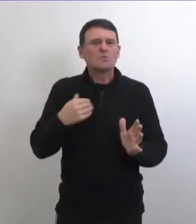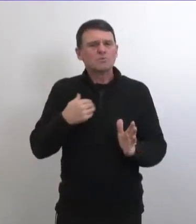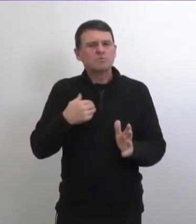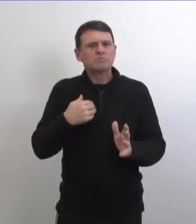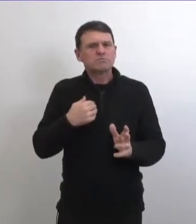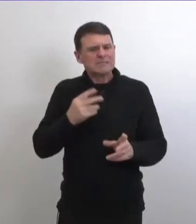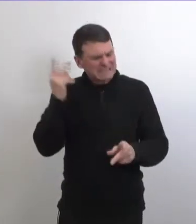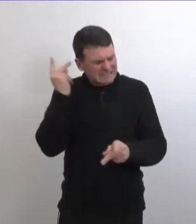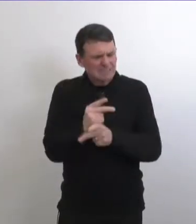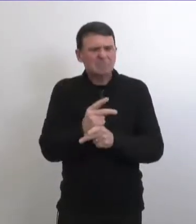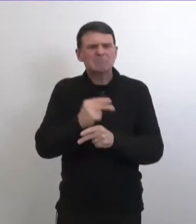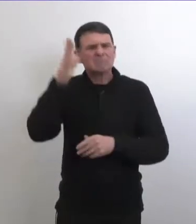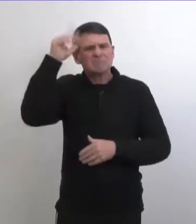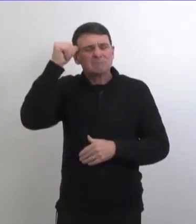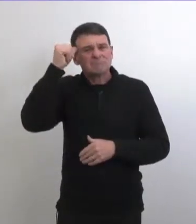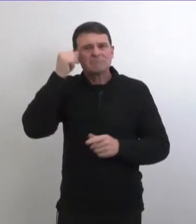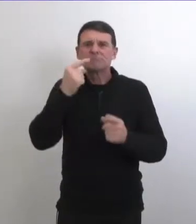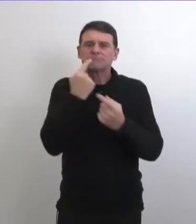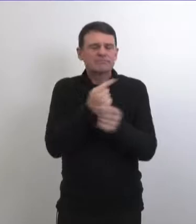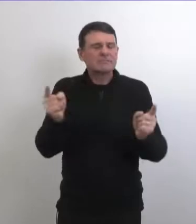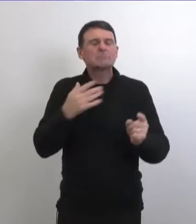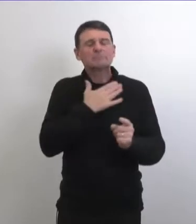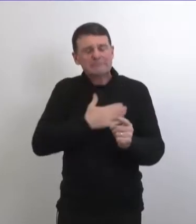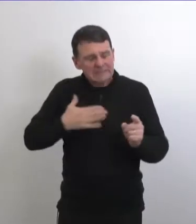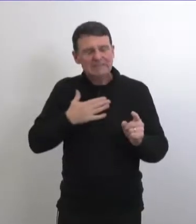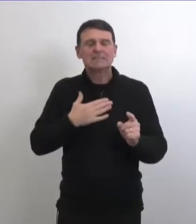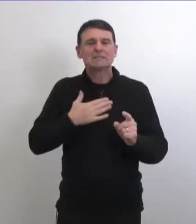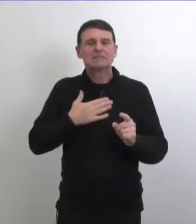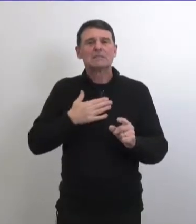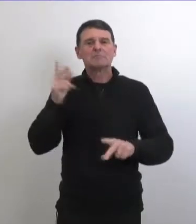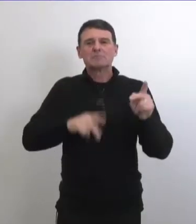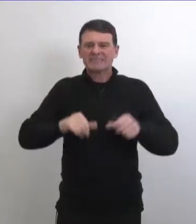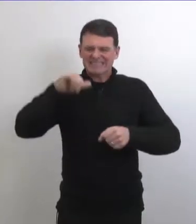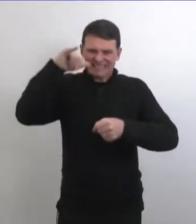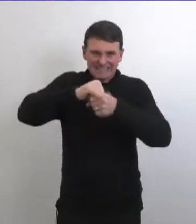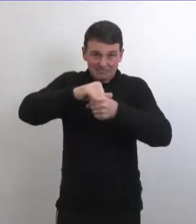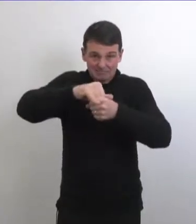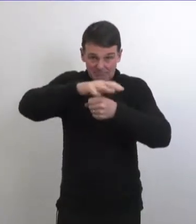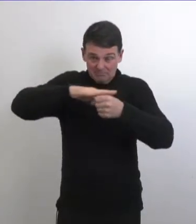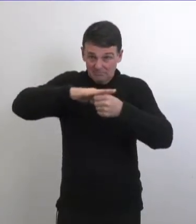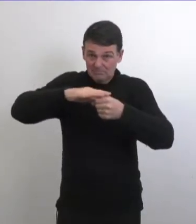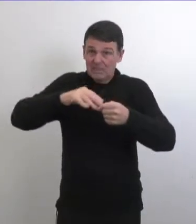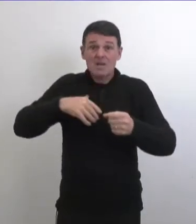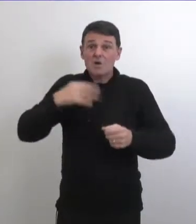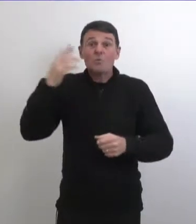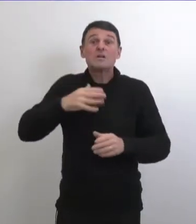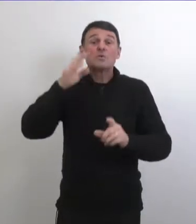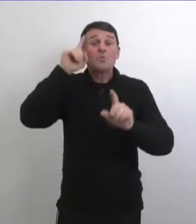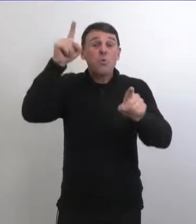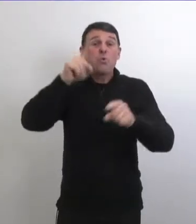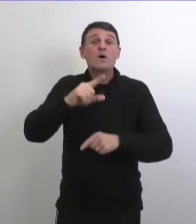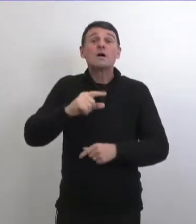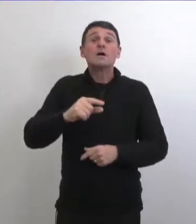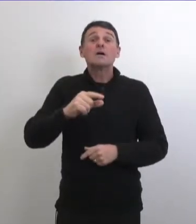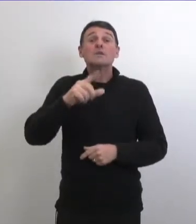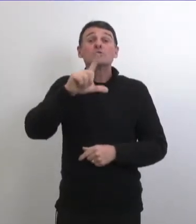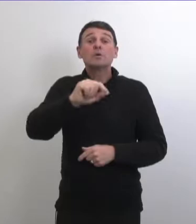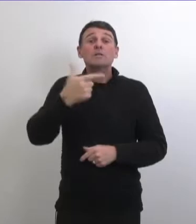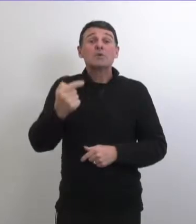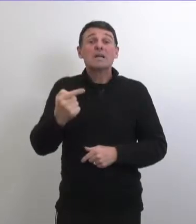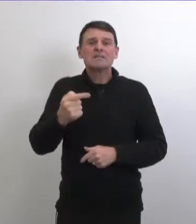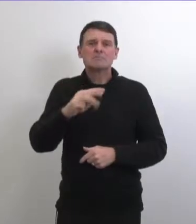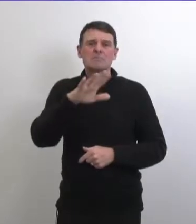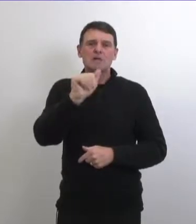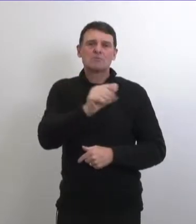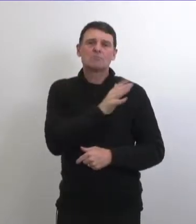renforcer ce message on n'arrête pas de le faire on va continuer à le faire et ça on le fait continuellement on veut que les manitobains se